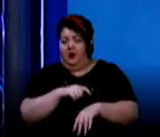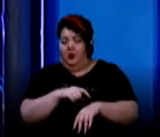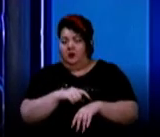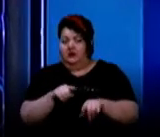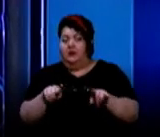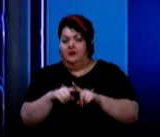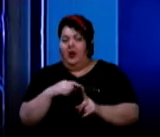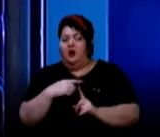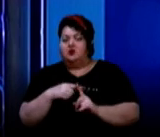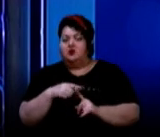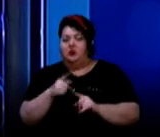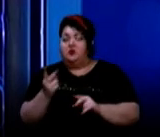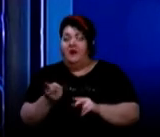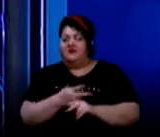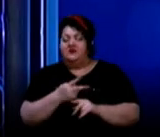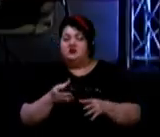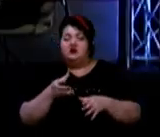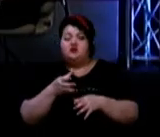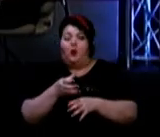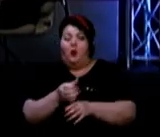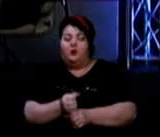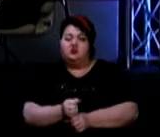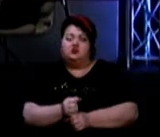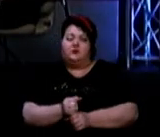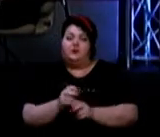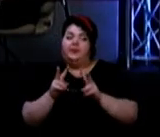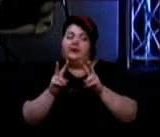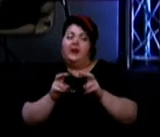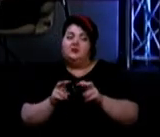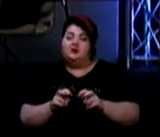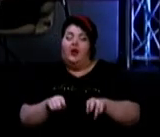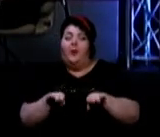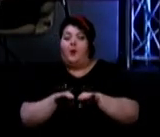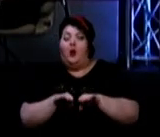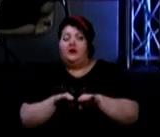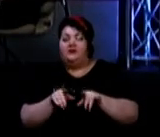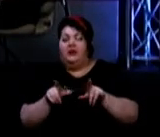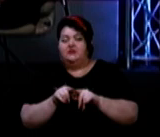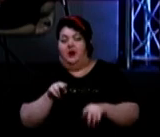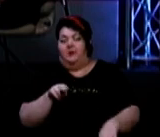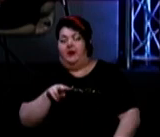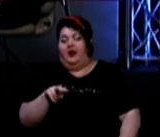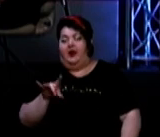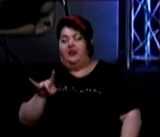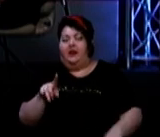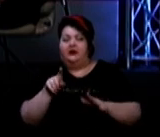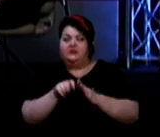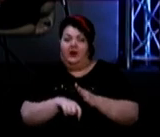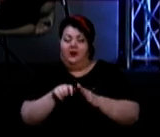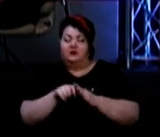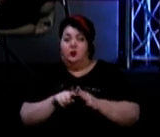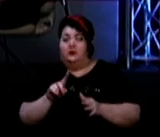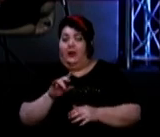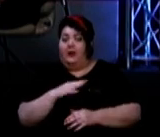також плюс, це вдвічі скорочує діагностування, порівняно з ПЛР-діагностикою. І от на